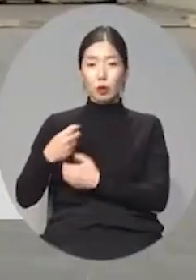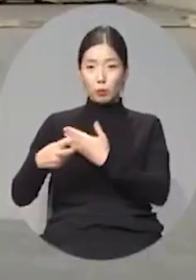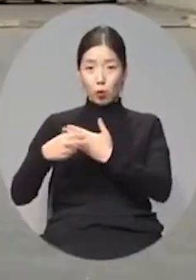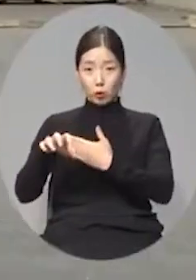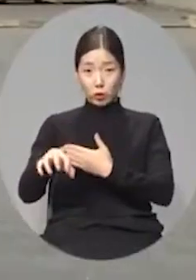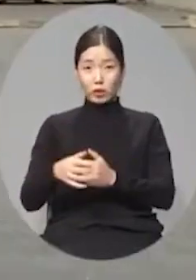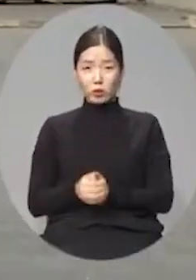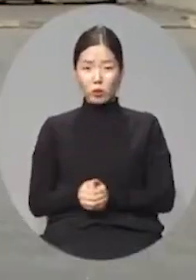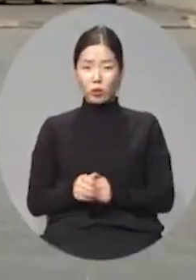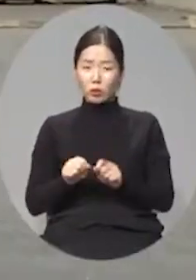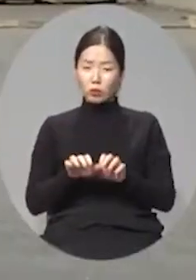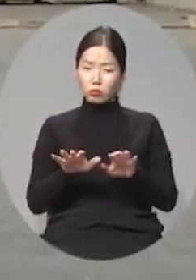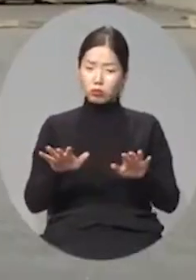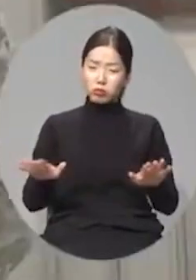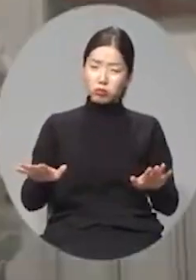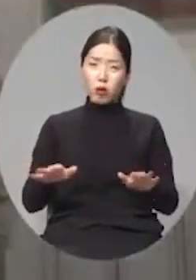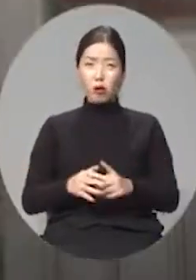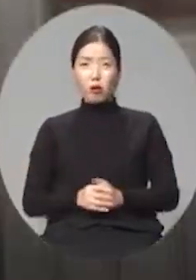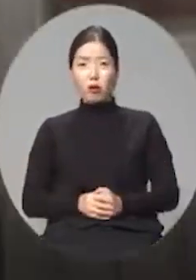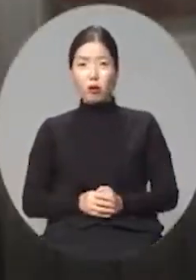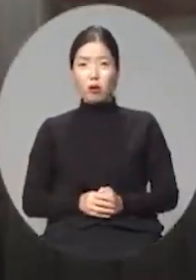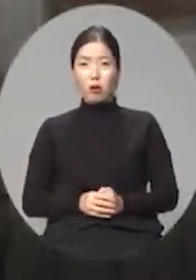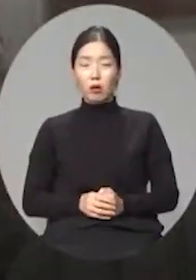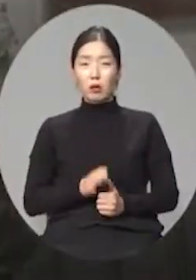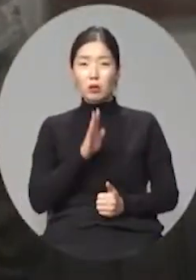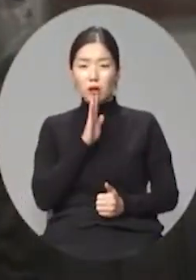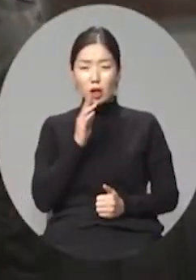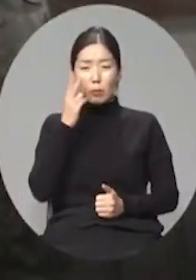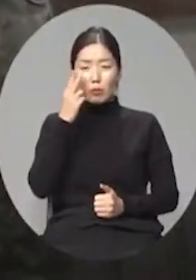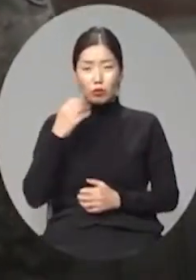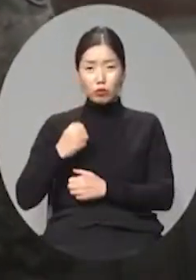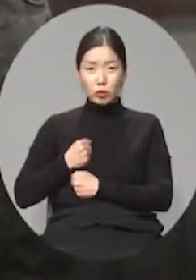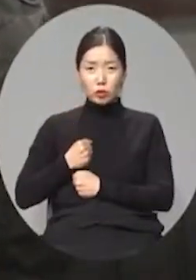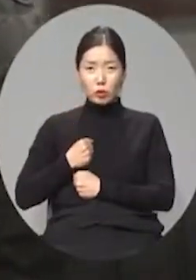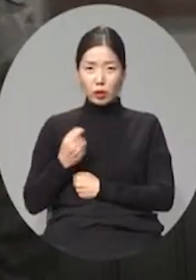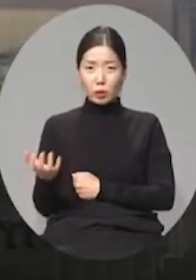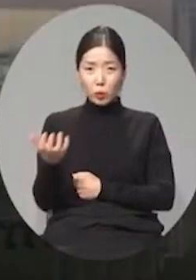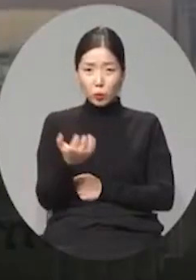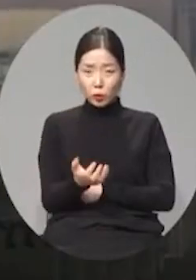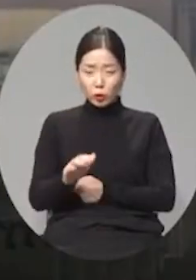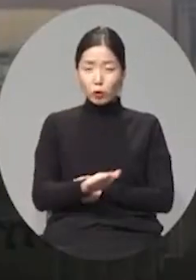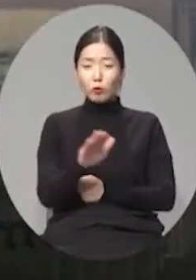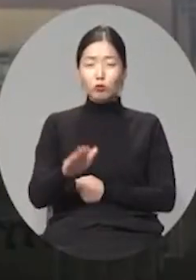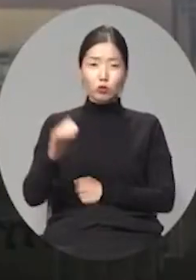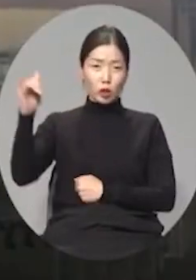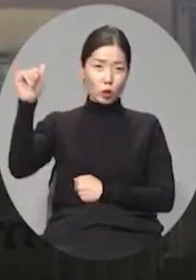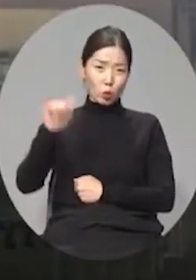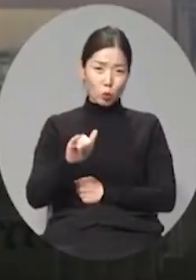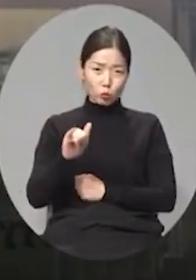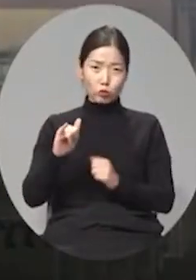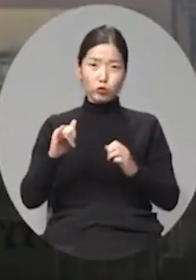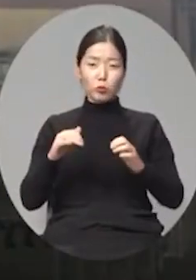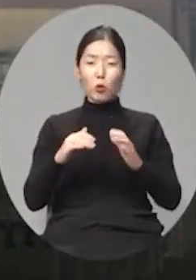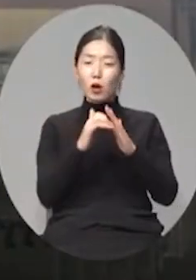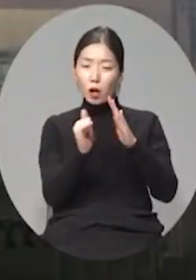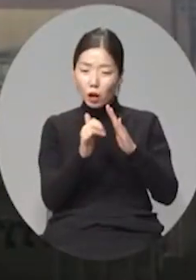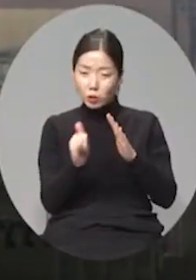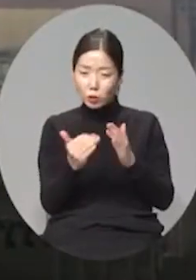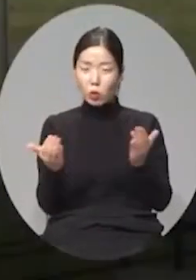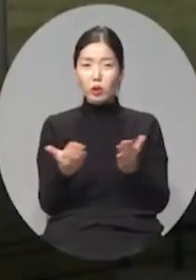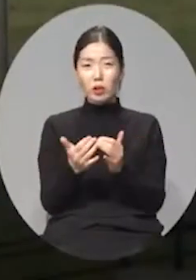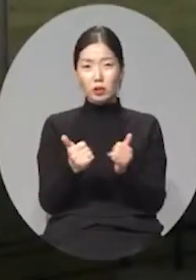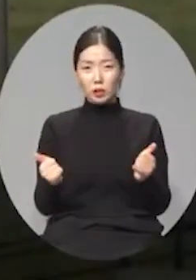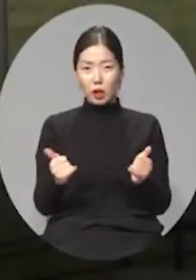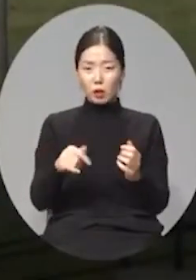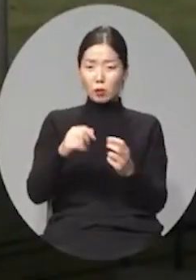파장은 심상치 않습니다. 사실상 미군기지에 새 들어 있는 우리 공군 측 부대원과 가족, 영내에서